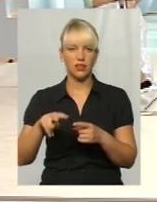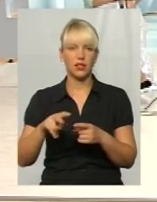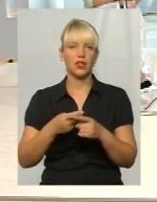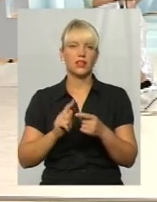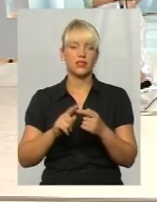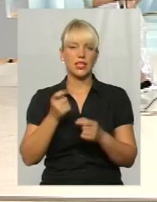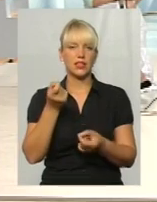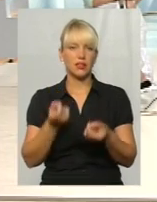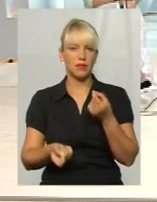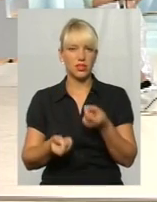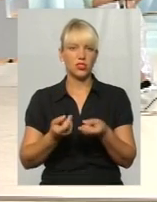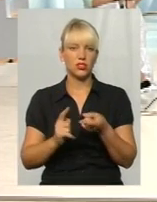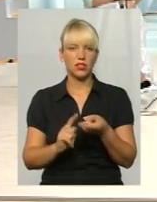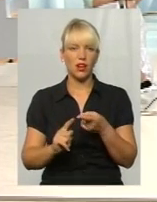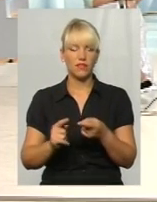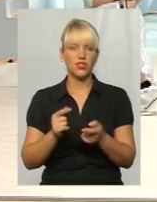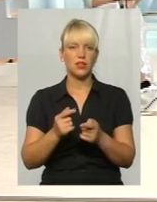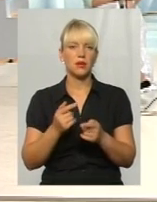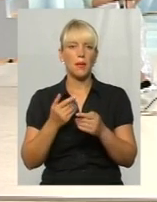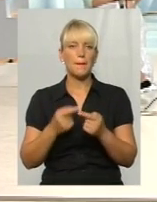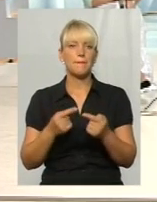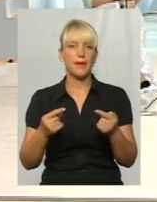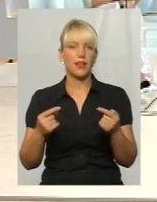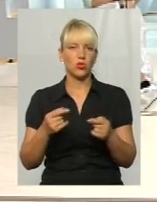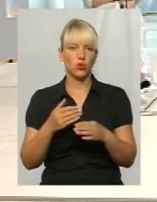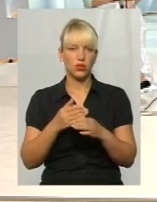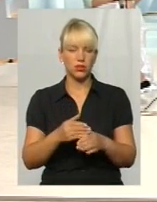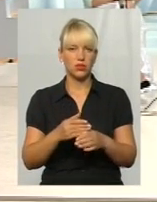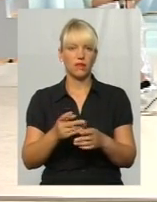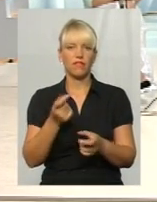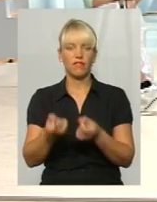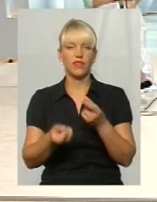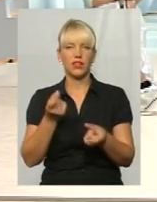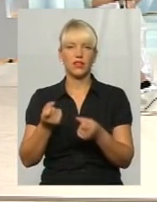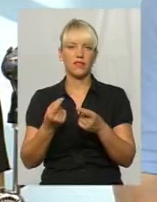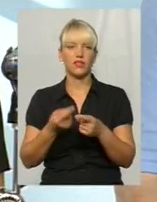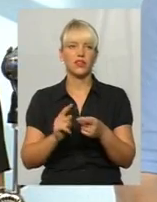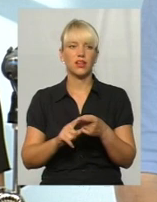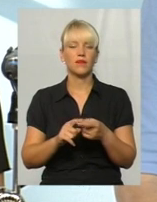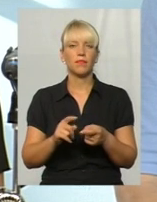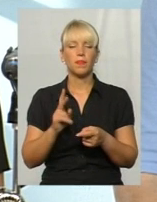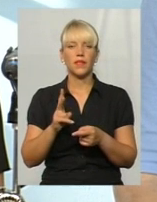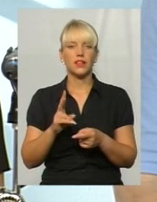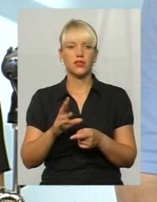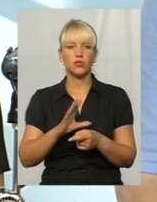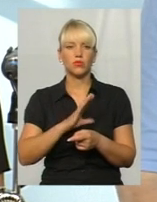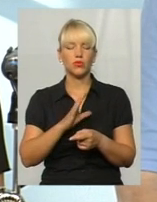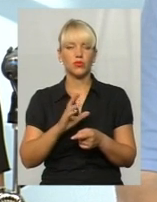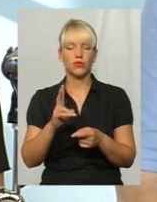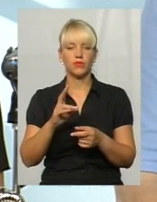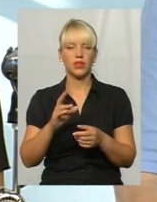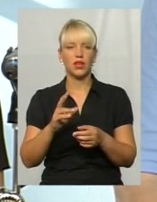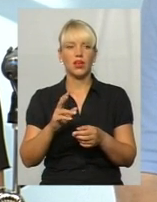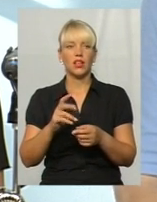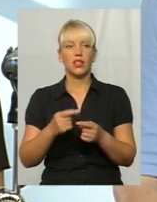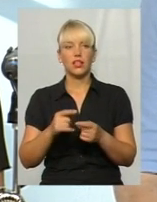дослідження, і для того, щоб відсіяти люди, які мали в контакті з вірусом гепатиту, які не